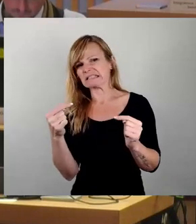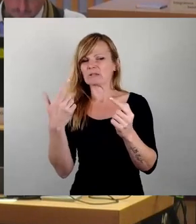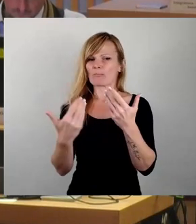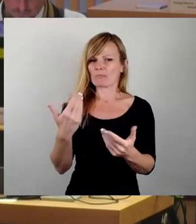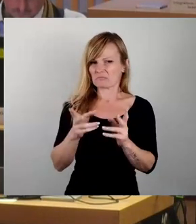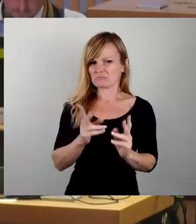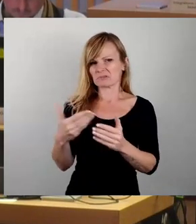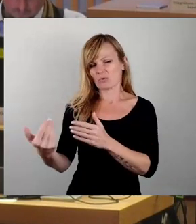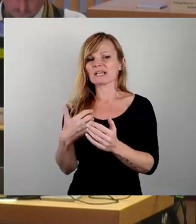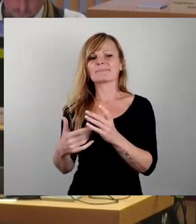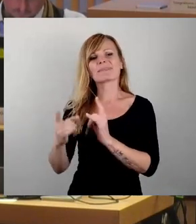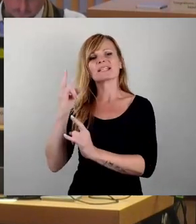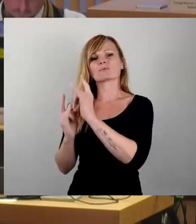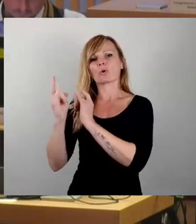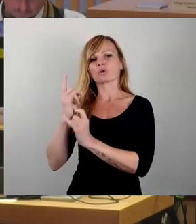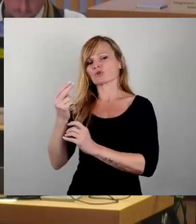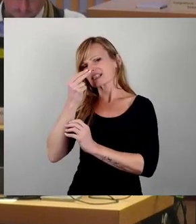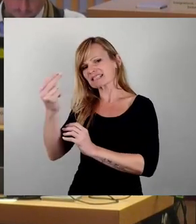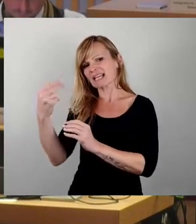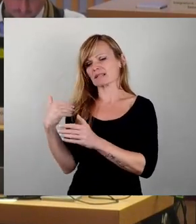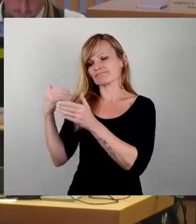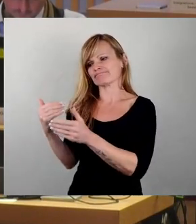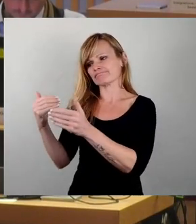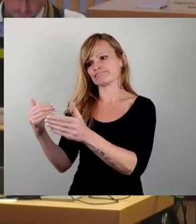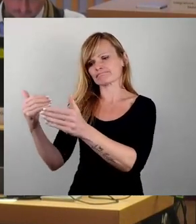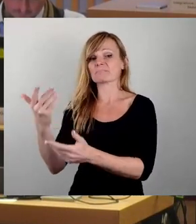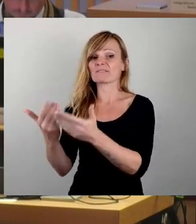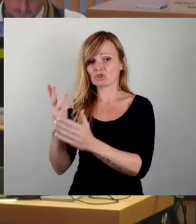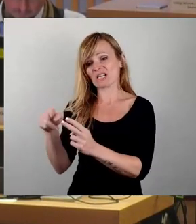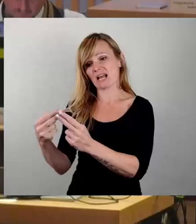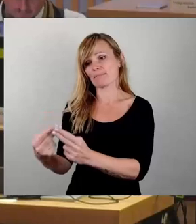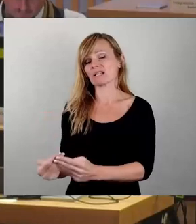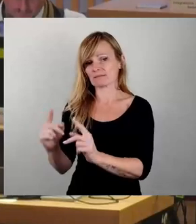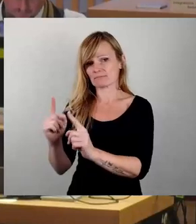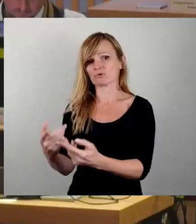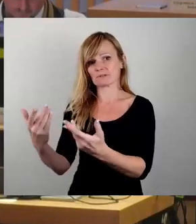historisch gesehen immer kürzeren Zeiträumen wahrscheinlich angepasst werden.